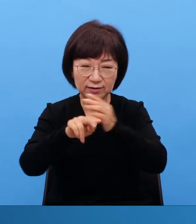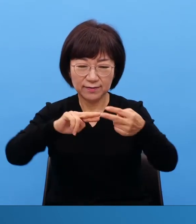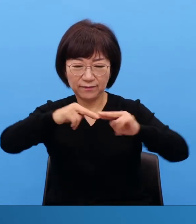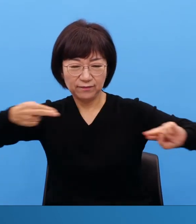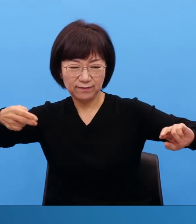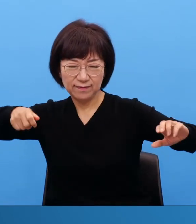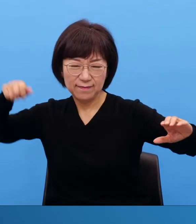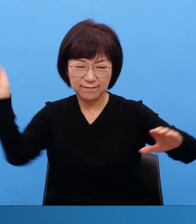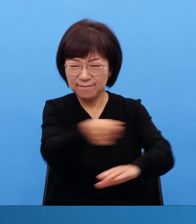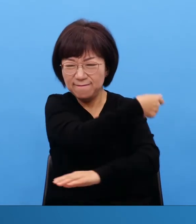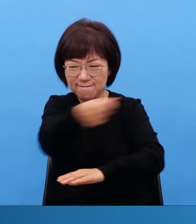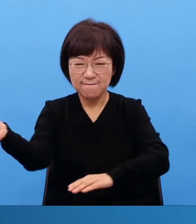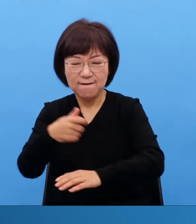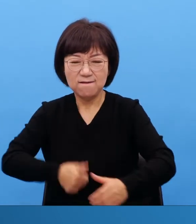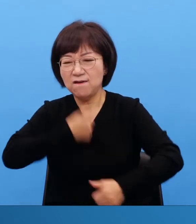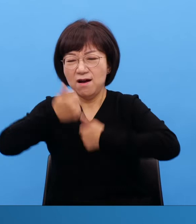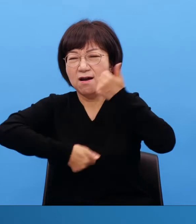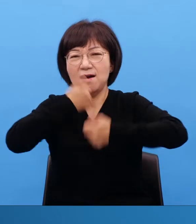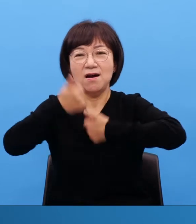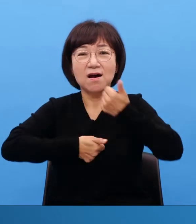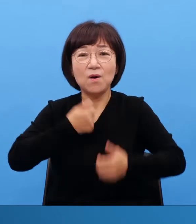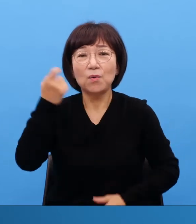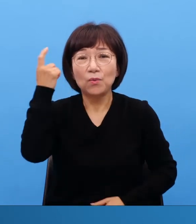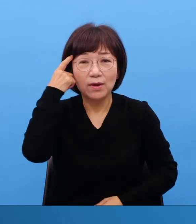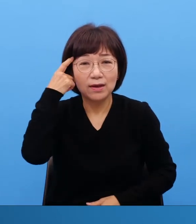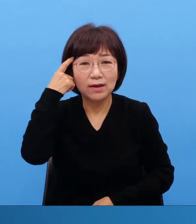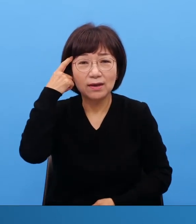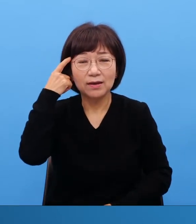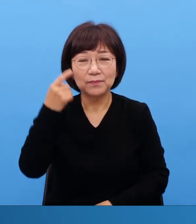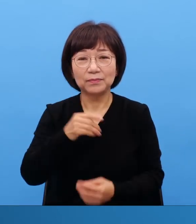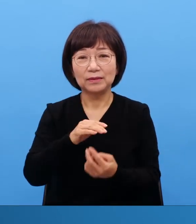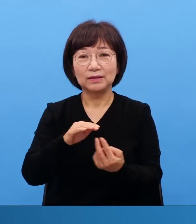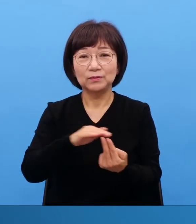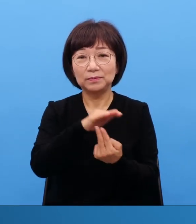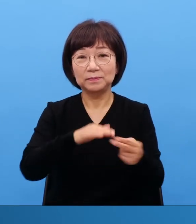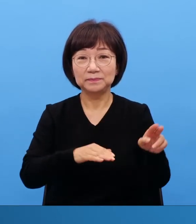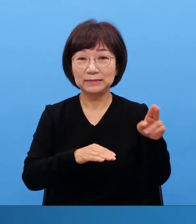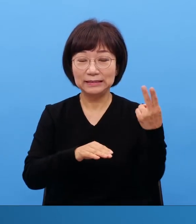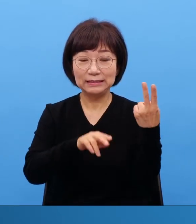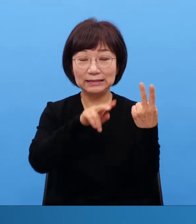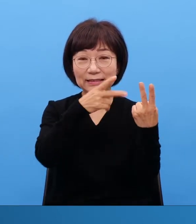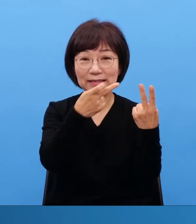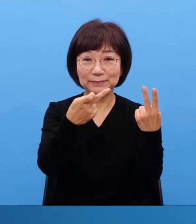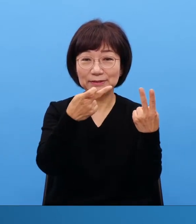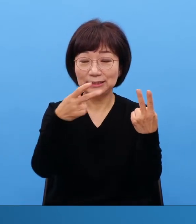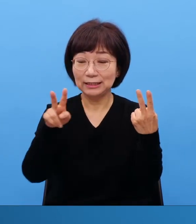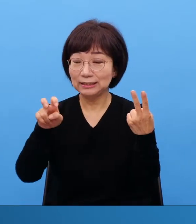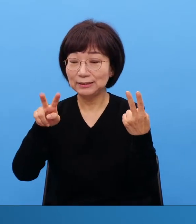요한복음 12장 22절 사이에 이 해로 성전입니다